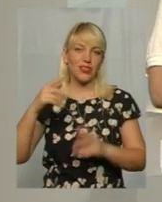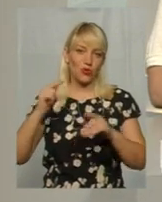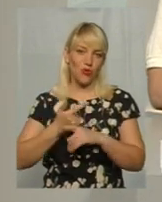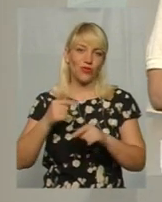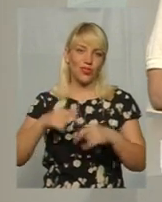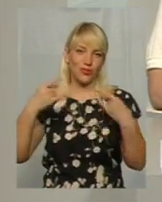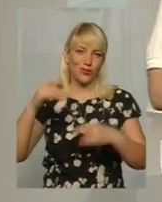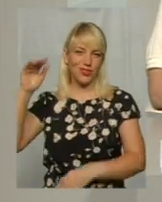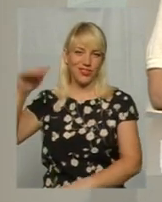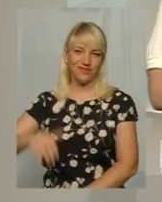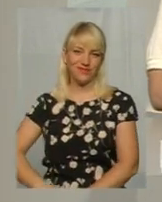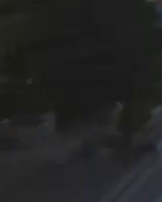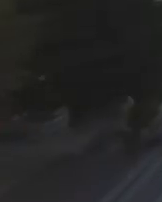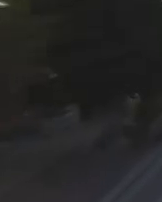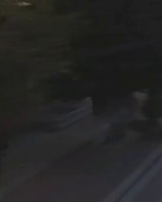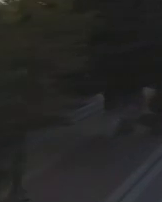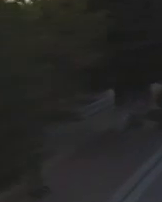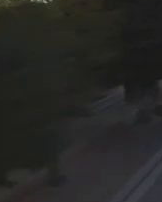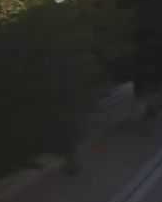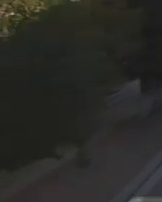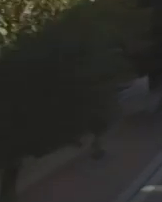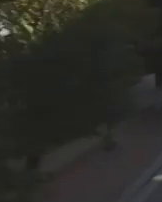студії. Дякую.